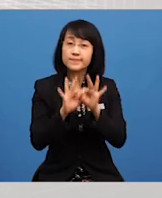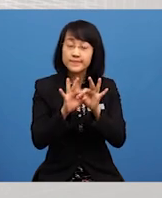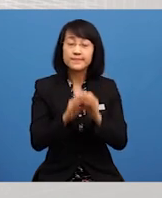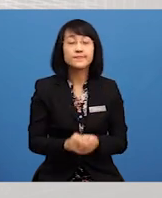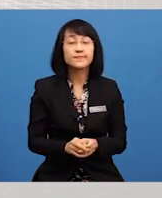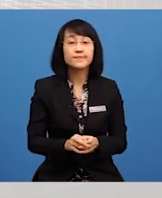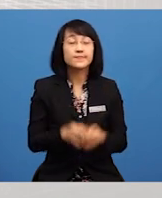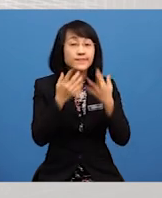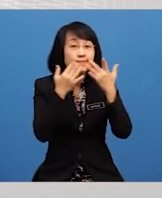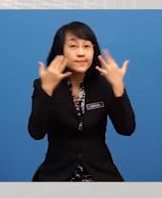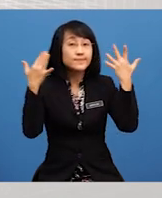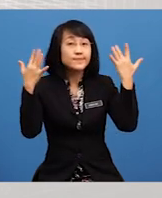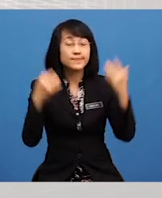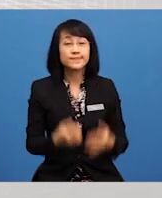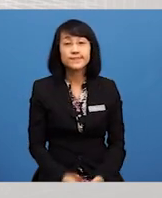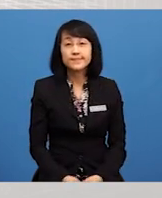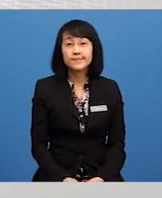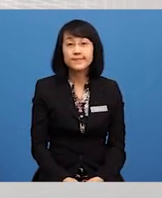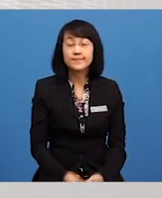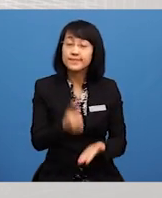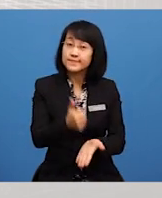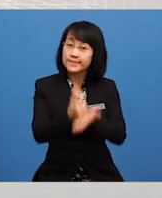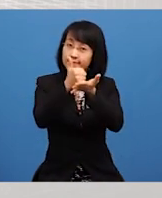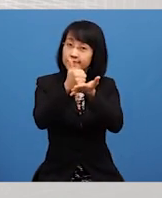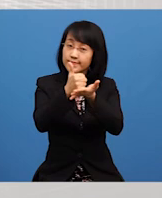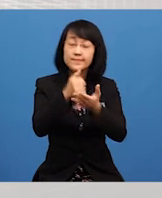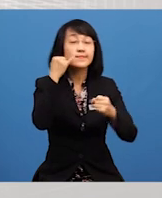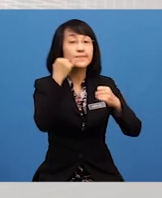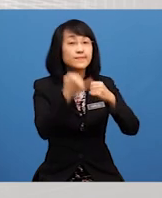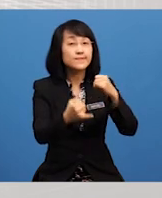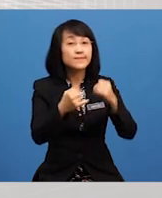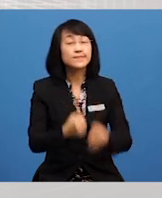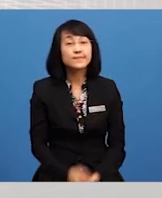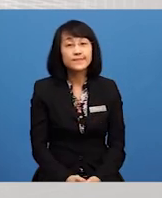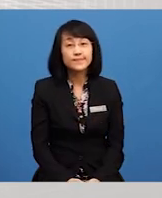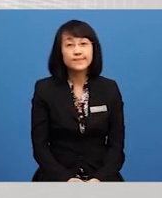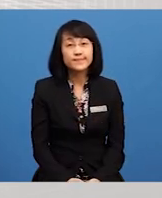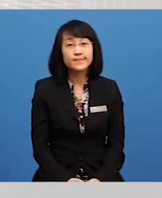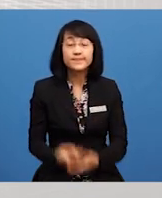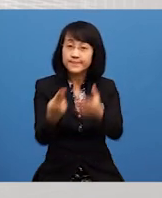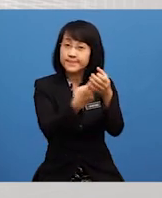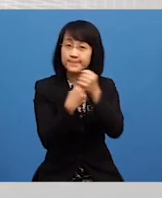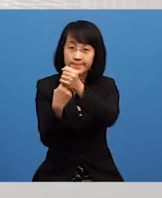Sepuluh Menolong Dan akhir sekali Muafakat